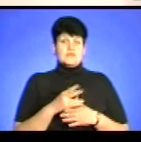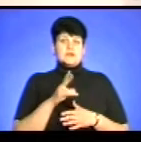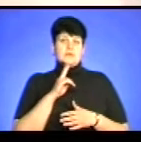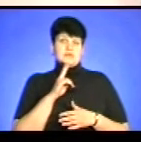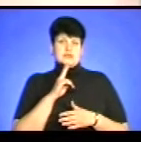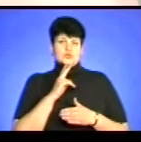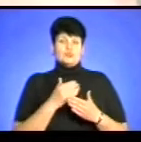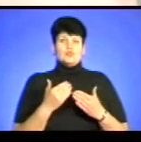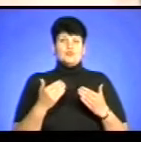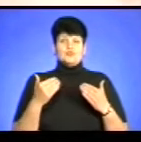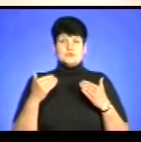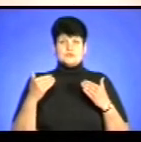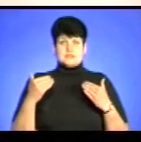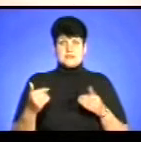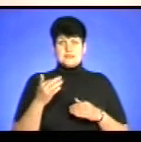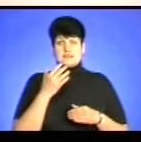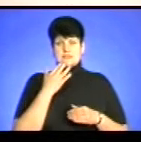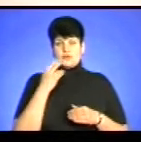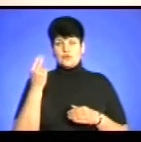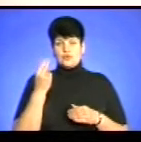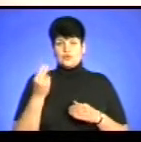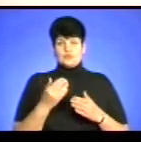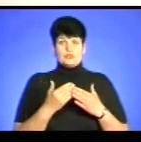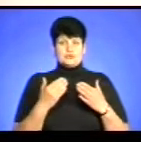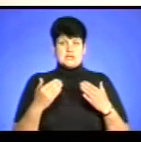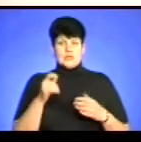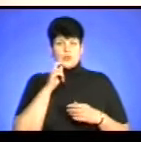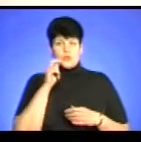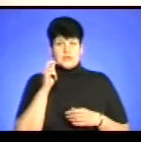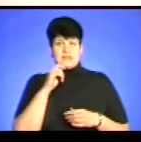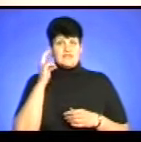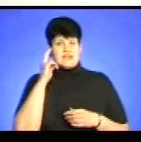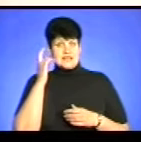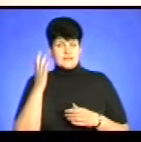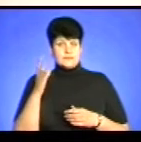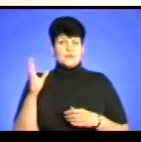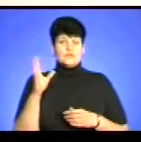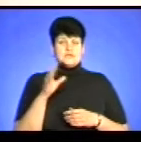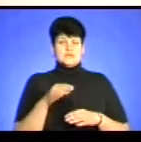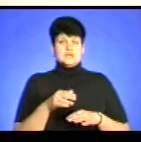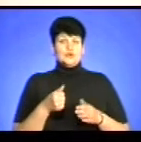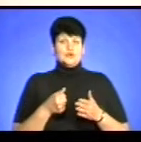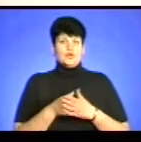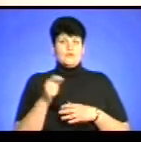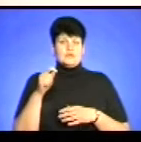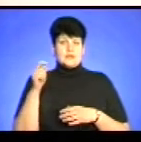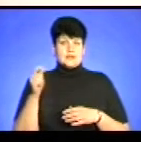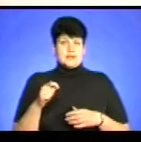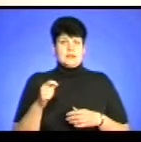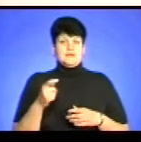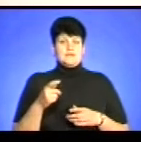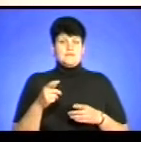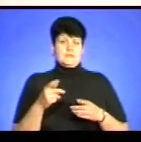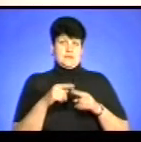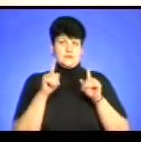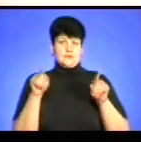краєзнавчому музеї та Національному художньому музеї України в Києві. Усі довоєнні твори митця згоріли.